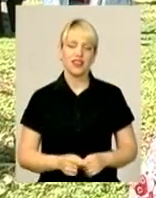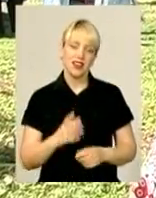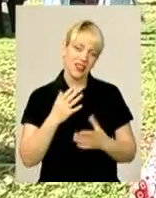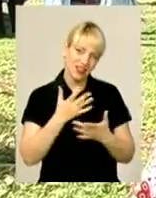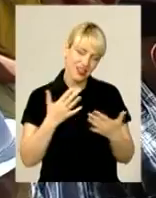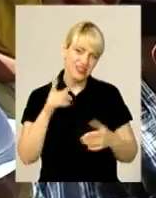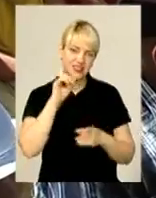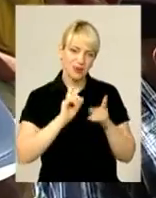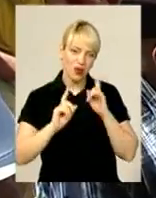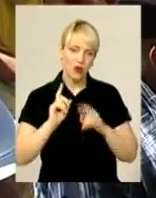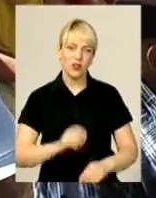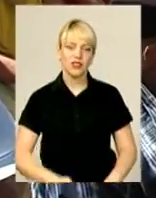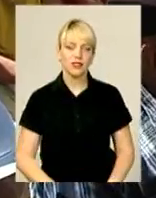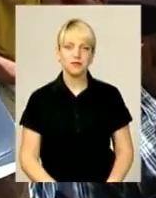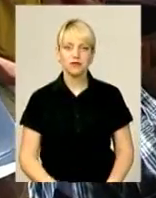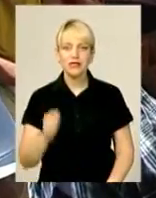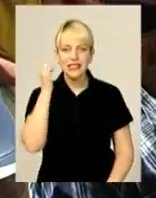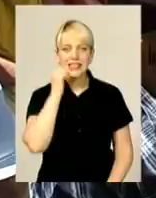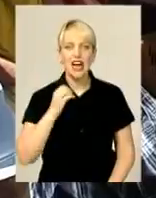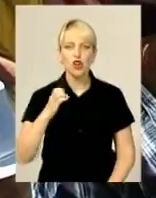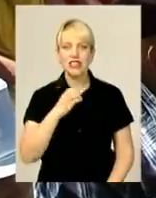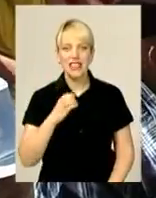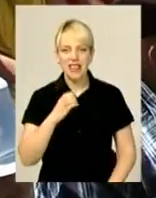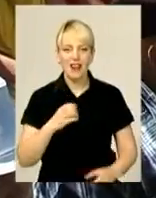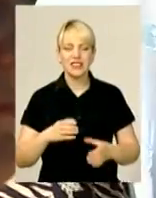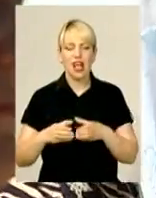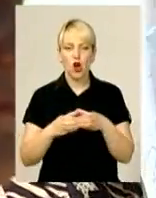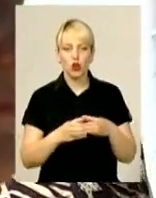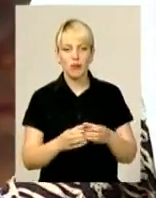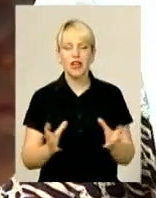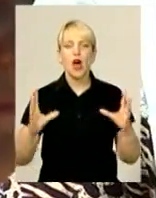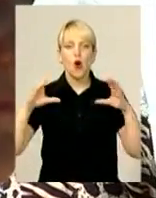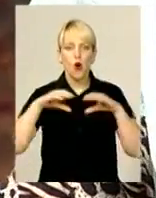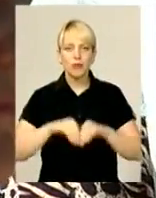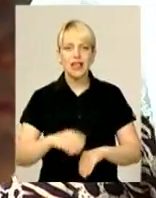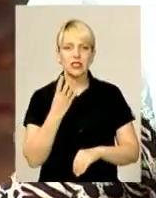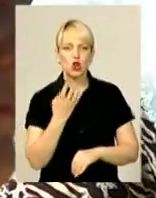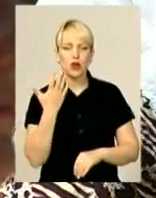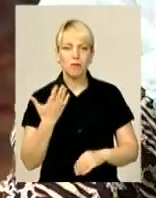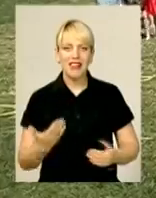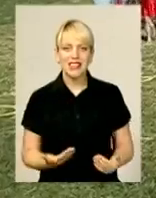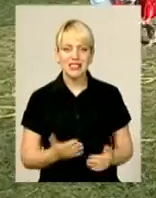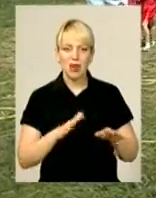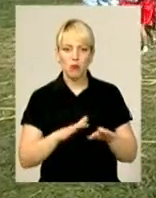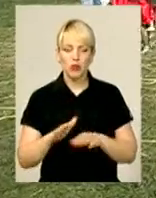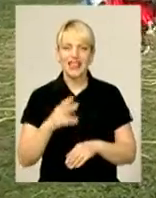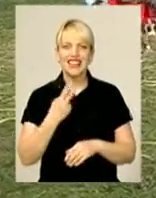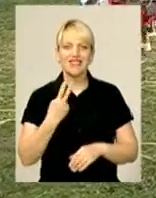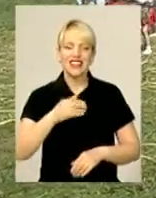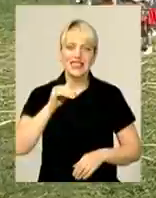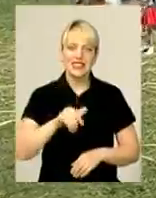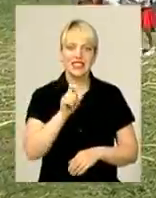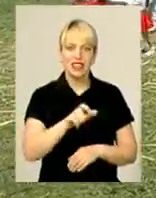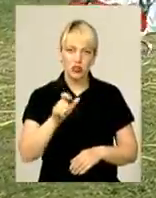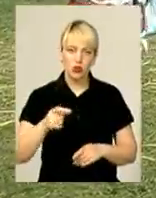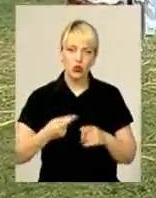всякі смаколики. Старосинявська громада після реформи об'єднала 45 населених пунктів і 20 тисяч тутешніх мешканців. Вони,